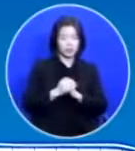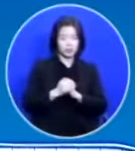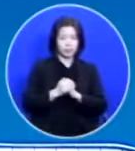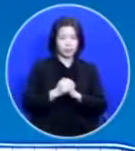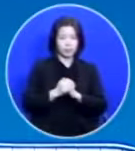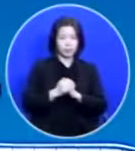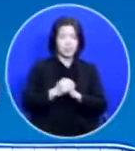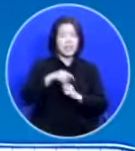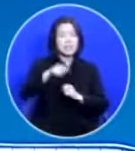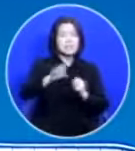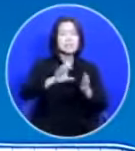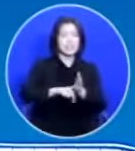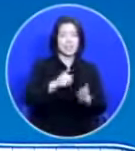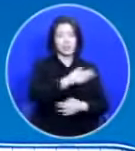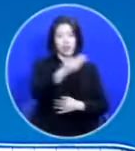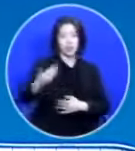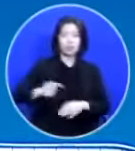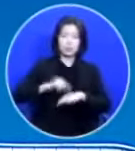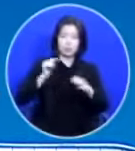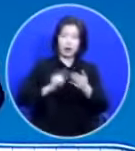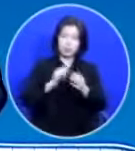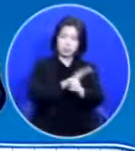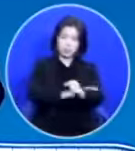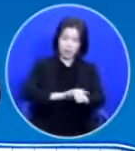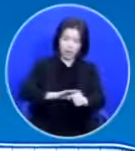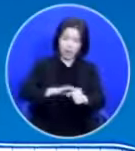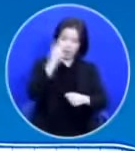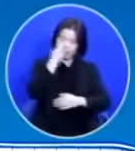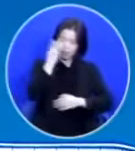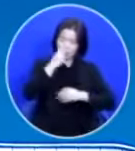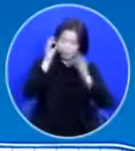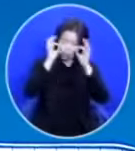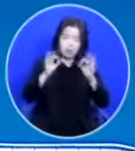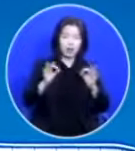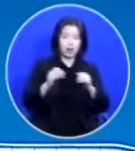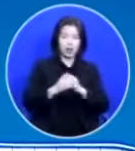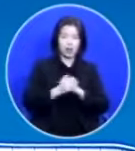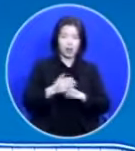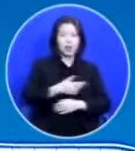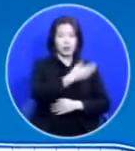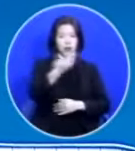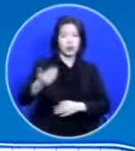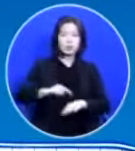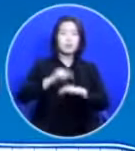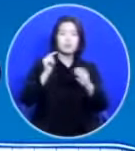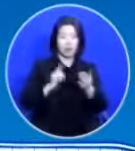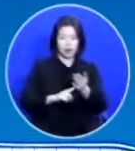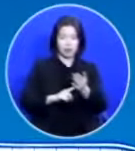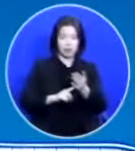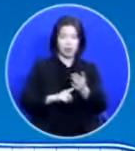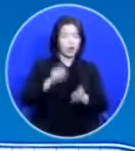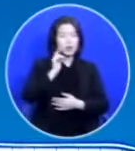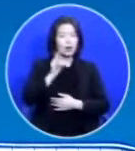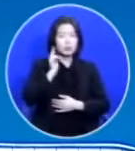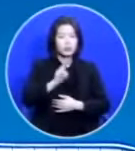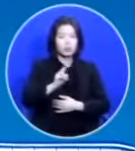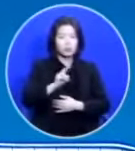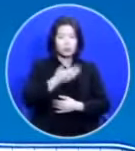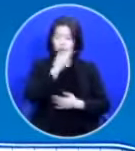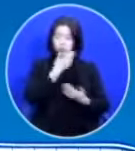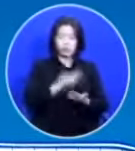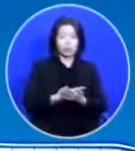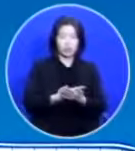이 시간에 여러분의 마음을 한번 잘 살펴보십시오 여러분의 마음 너무너무 중요한 것이에요